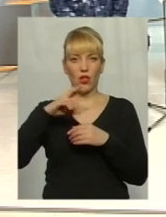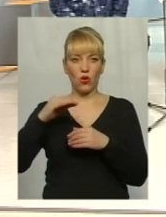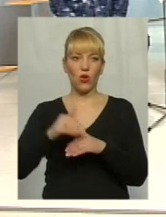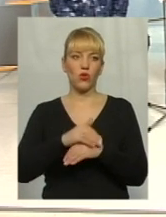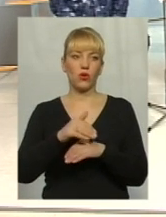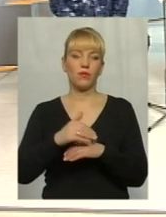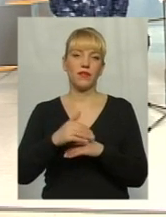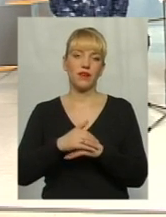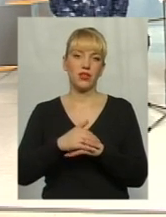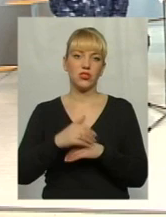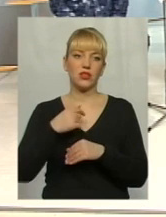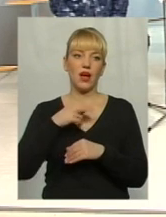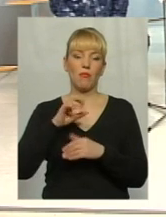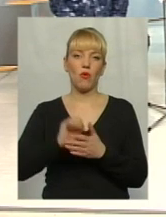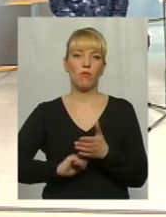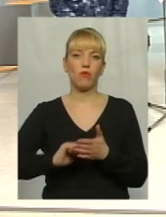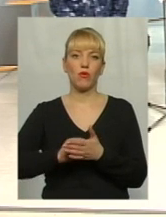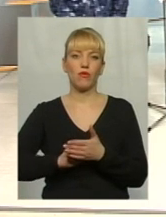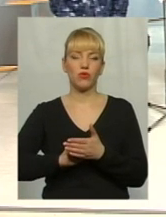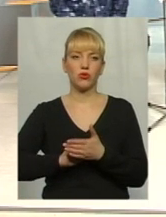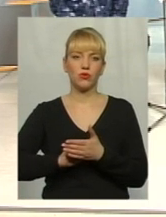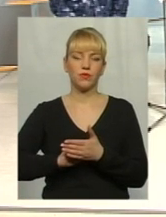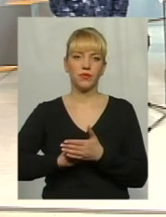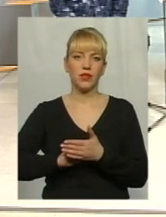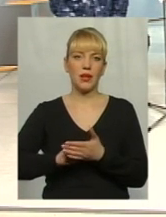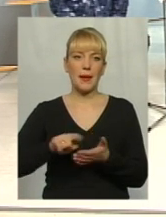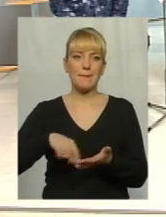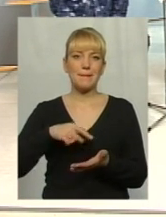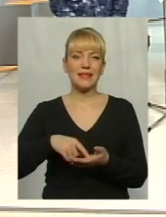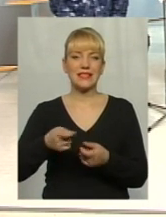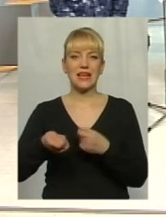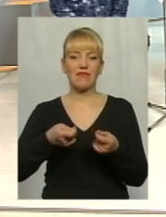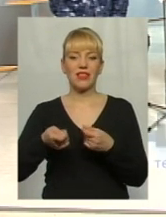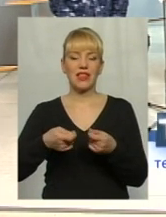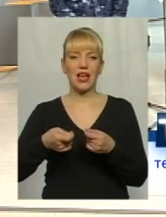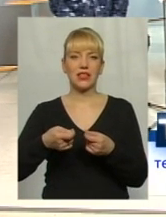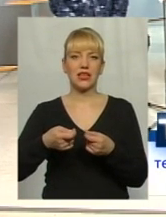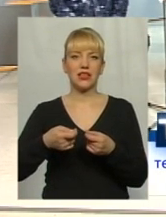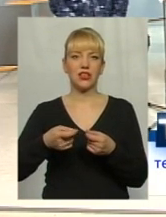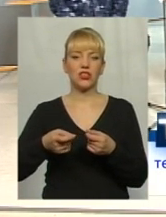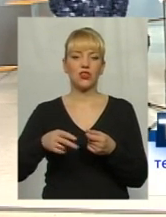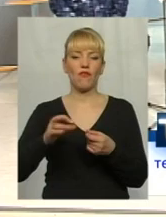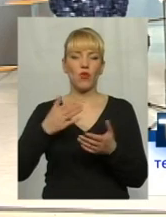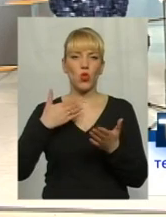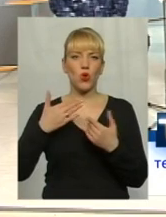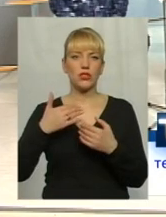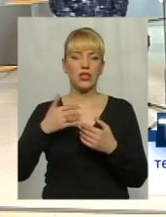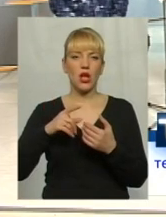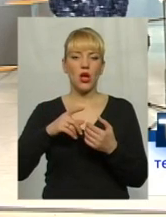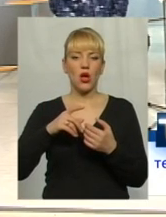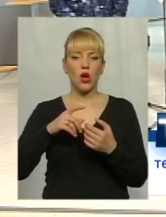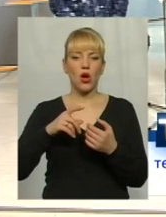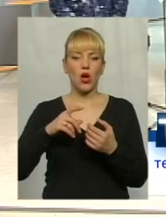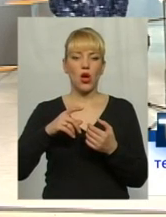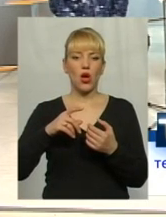вечір. Я по поводу виявкової міськоглази відносить з комунального хозяйства, але це втранці відносить до